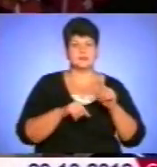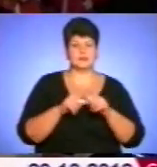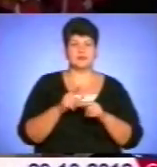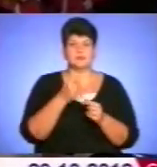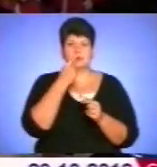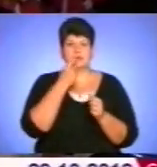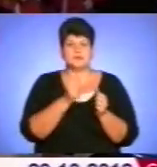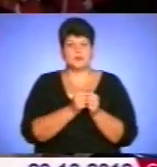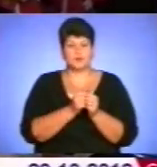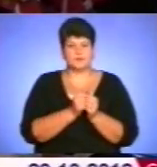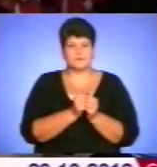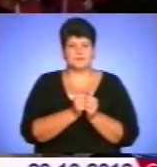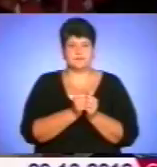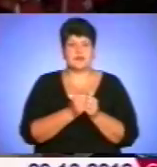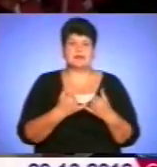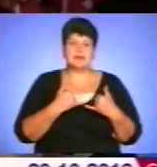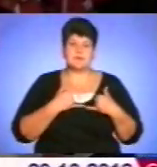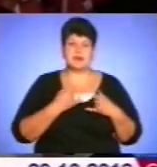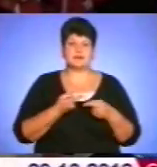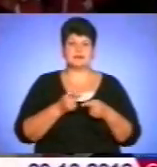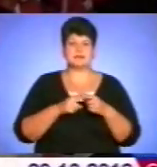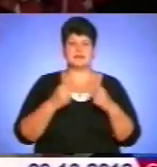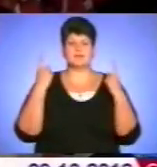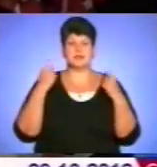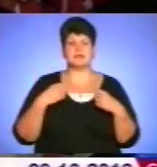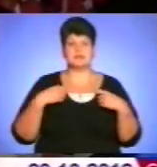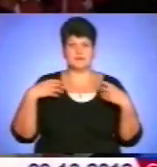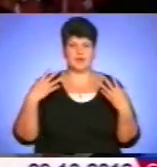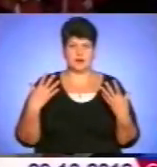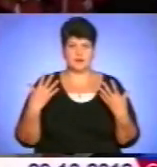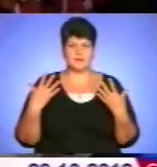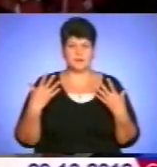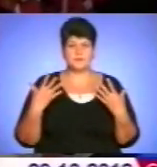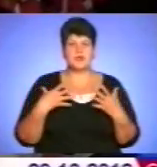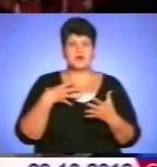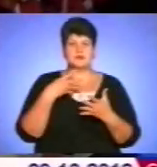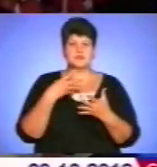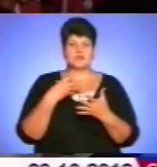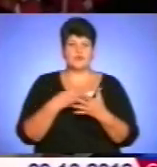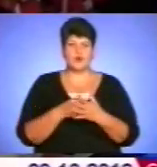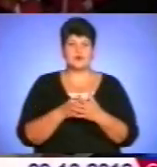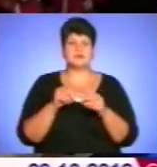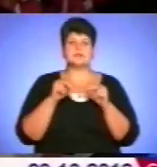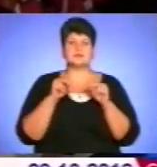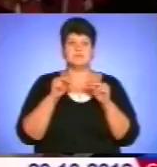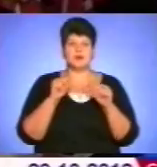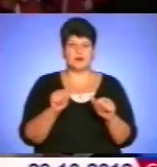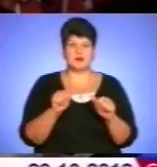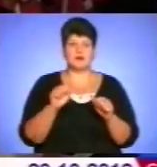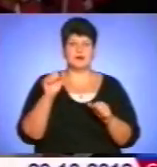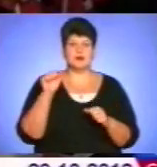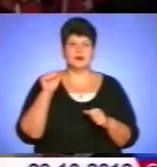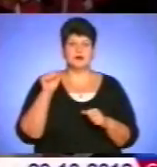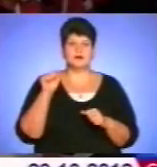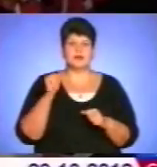близько. А для мене це велике свято, бо свого земляка, Гулакар Тимовського, я люблю з дитинства.